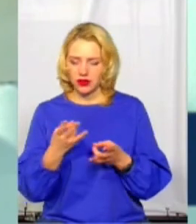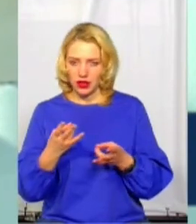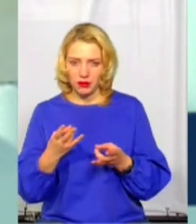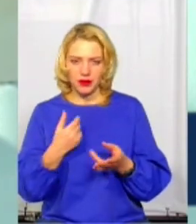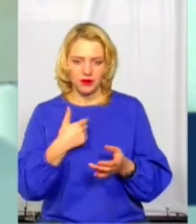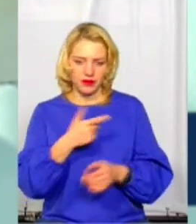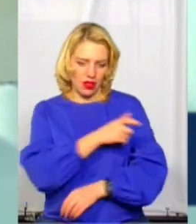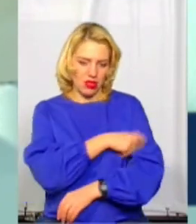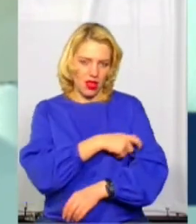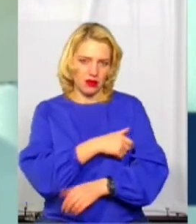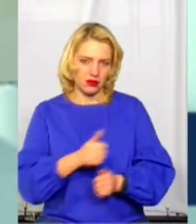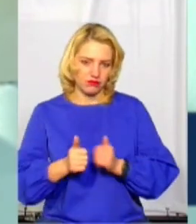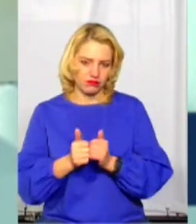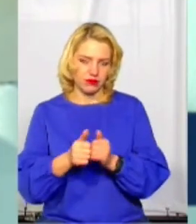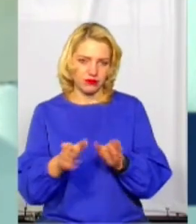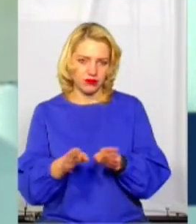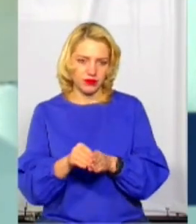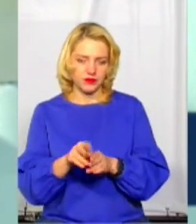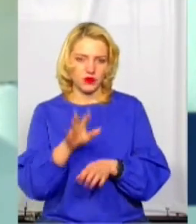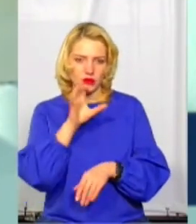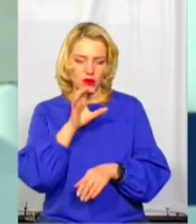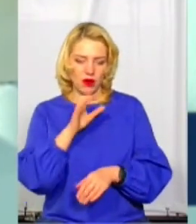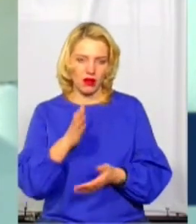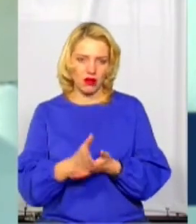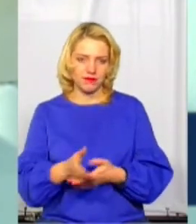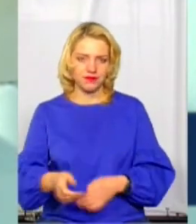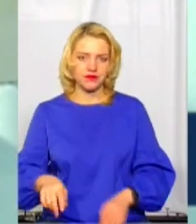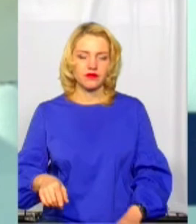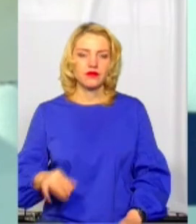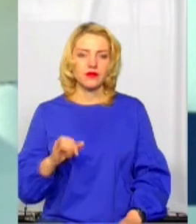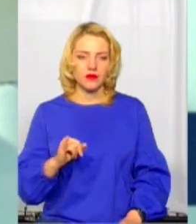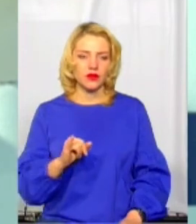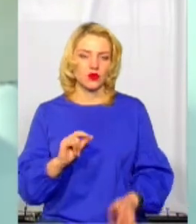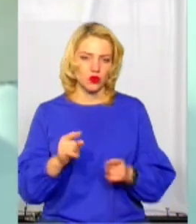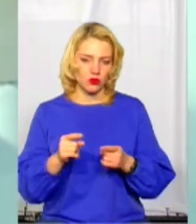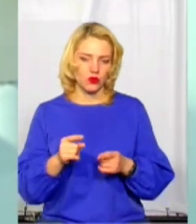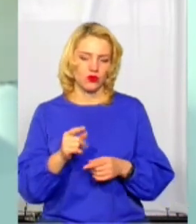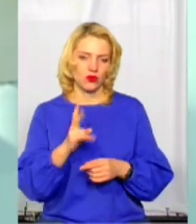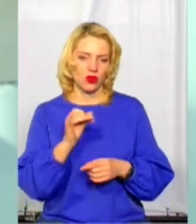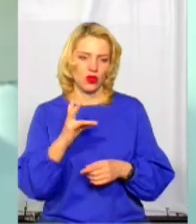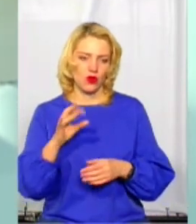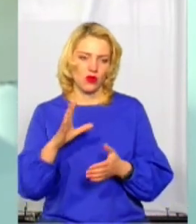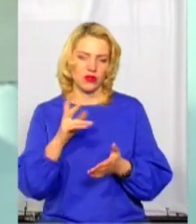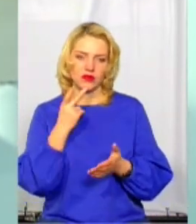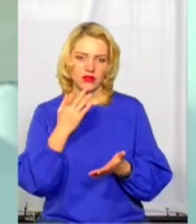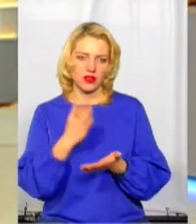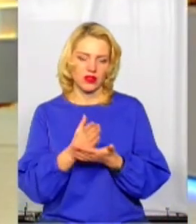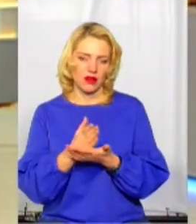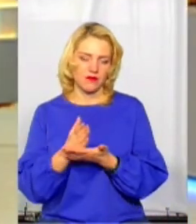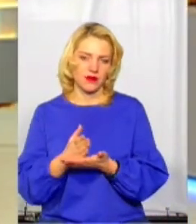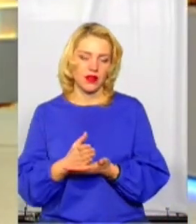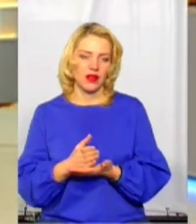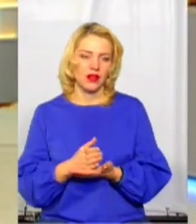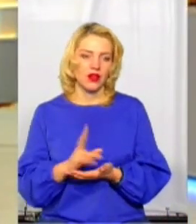патрульні наряди Національної гвардії, в них є дві собаки, це два різних наряди, тому кінологи на ярмарку завжди є. А що